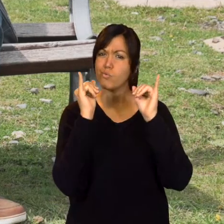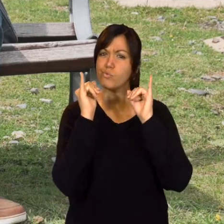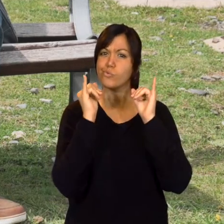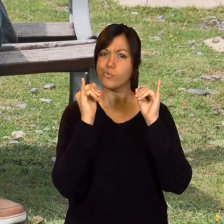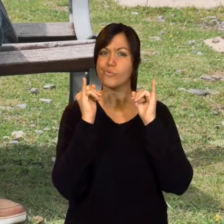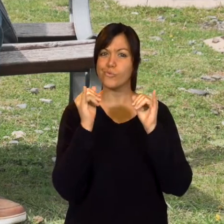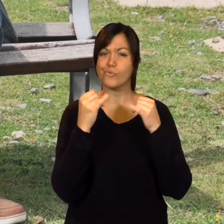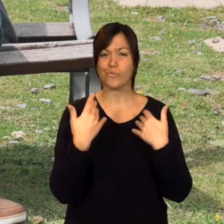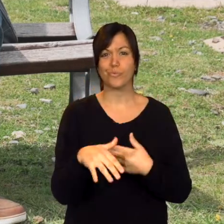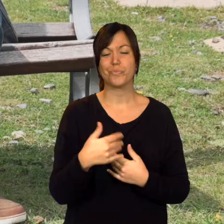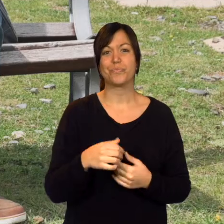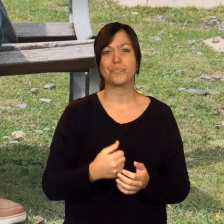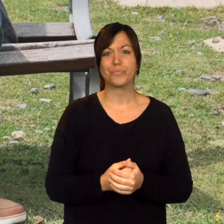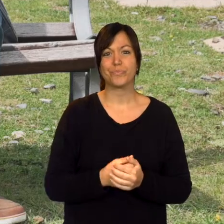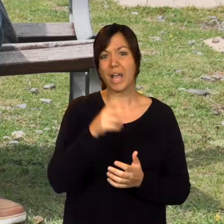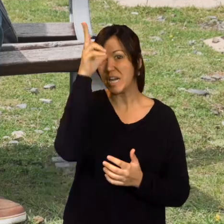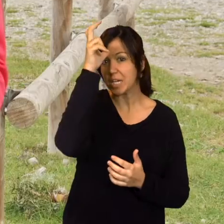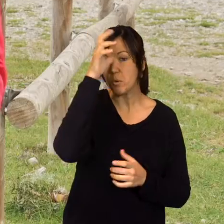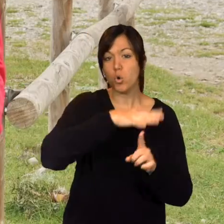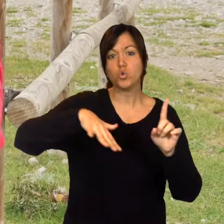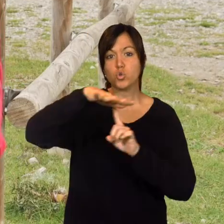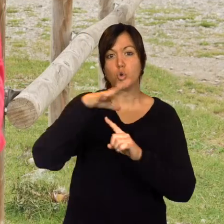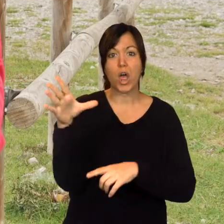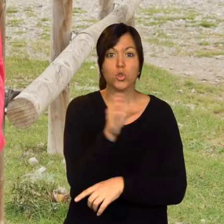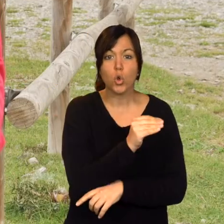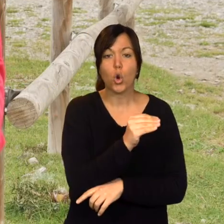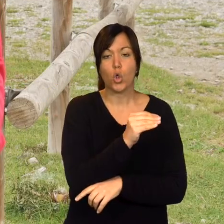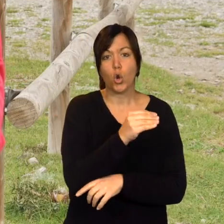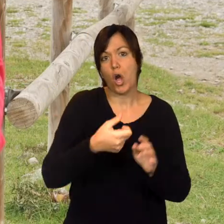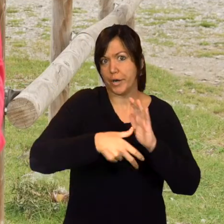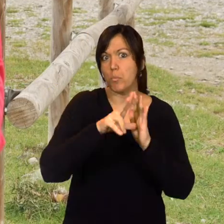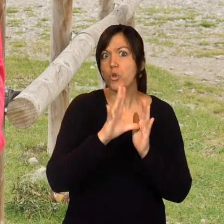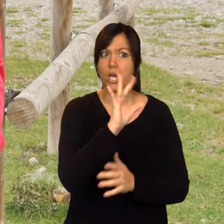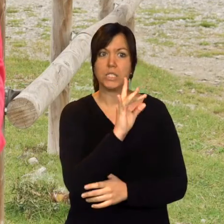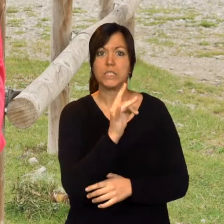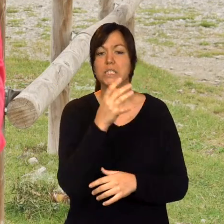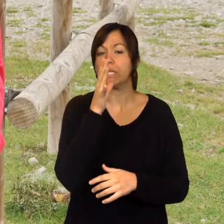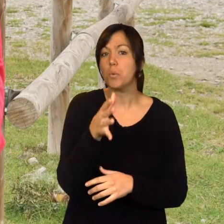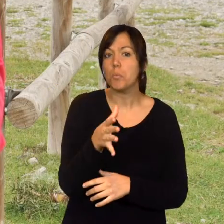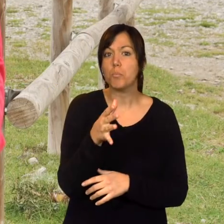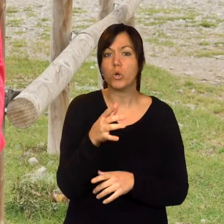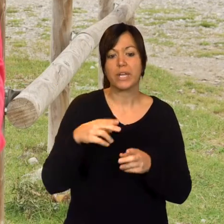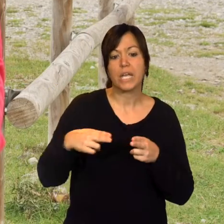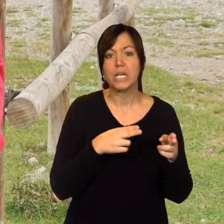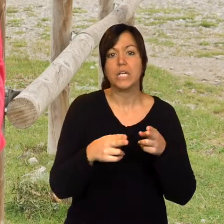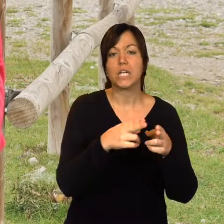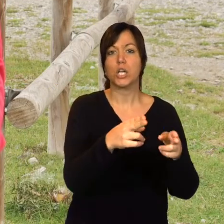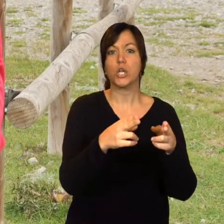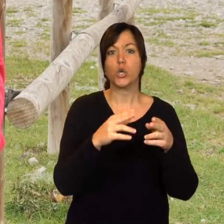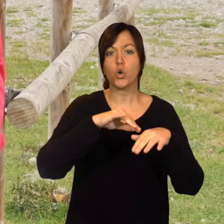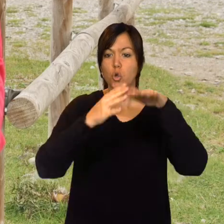I disfrutes una barbaritat. La ripollès és una zona que ho té una mica tot. En ripollès? Sí, perquè té